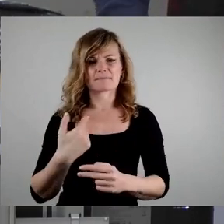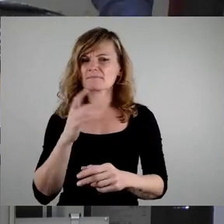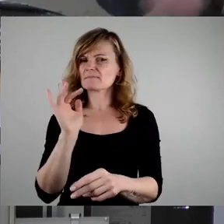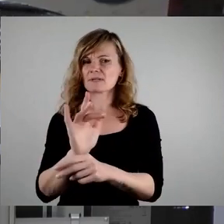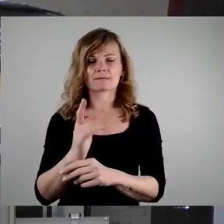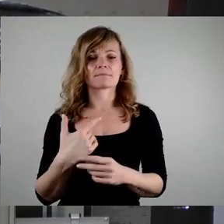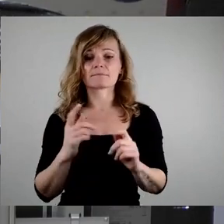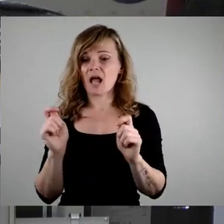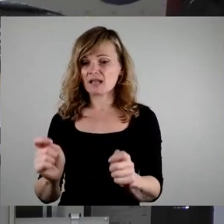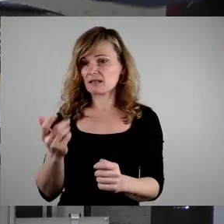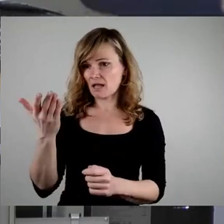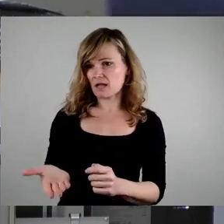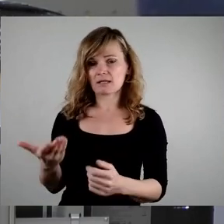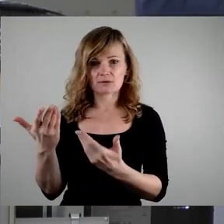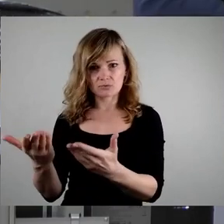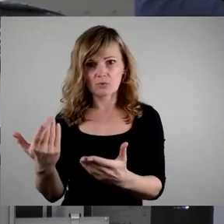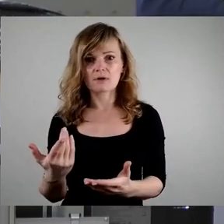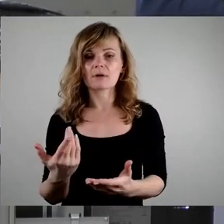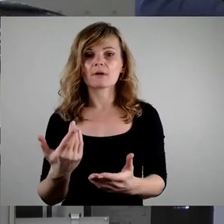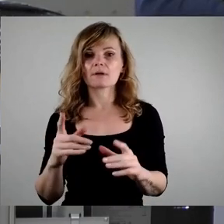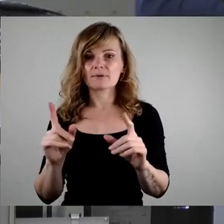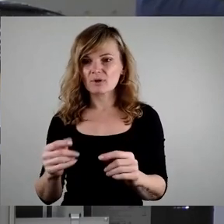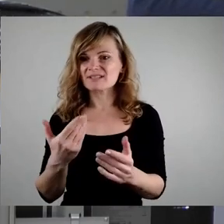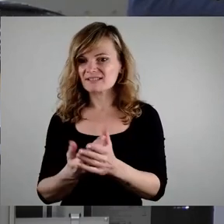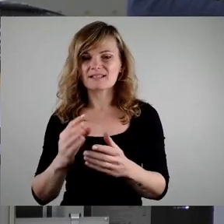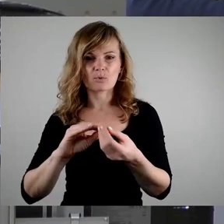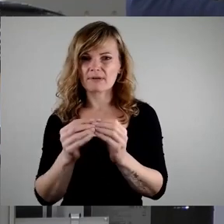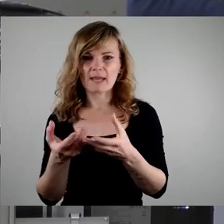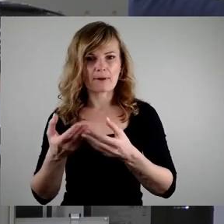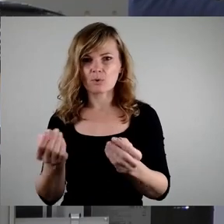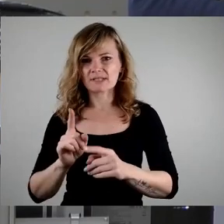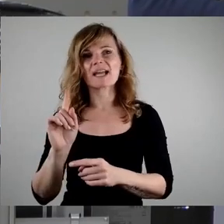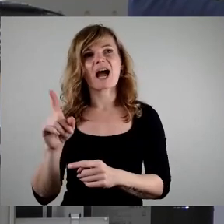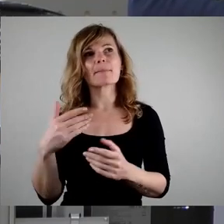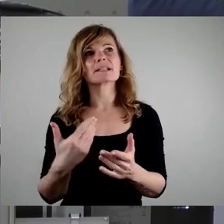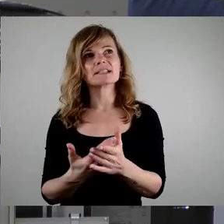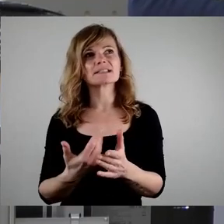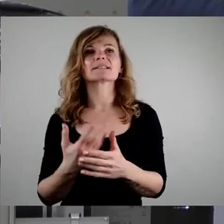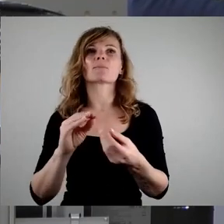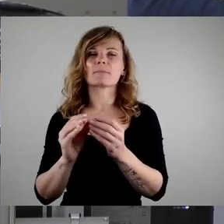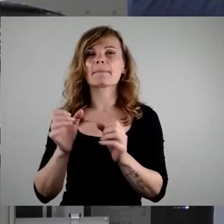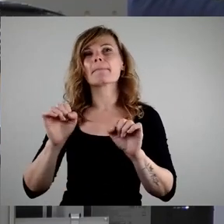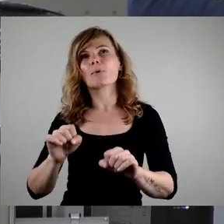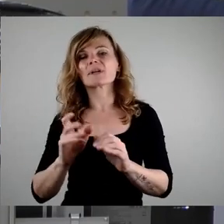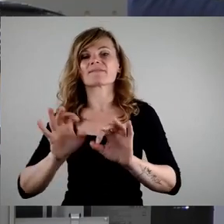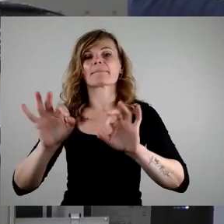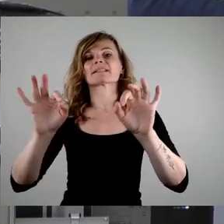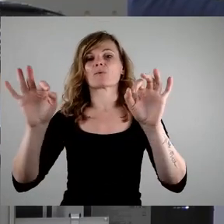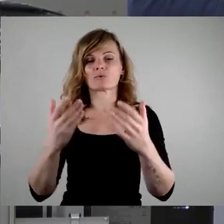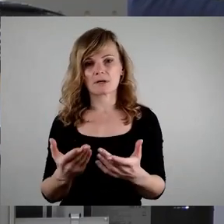vorliegt, der löst das Problem nicht, aber er verbessert es an einer Stelle